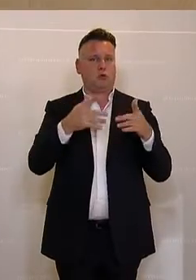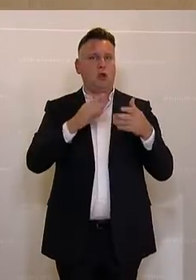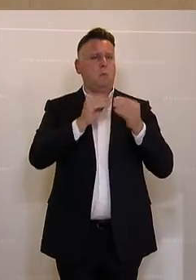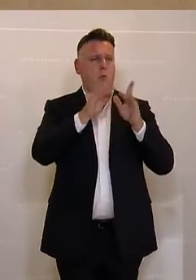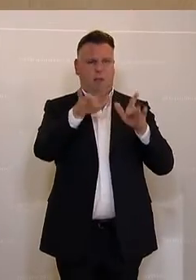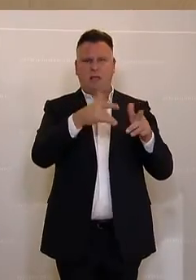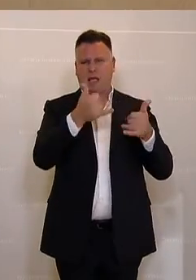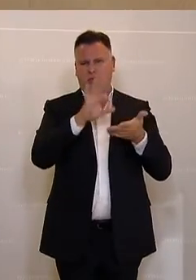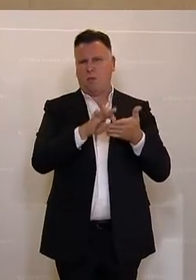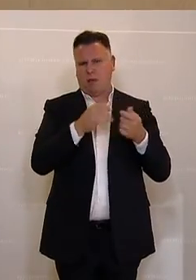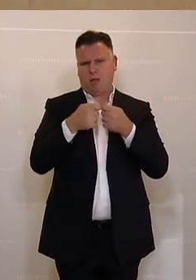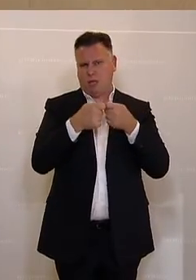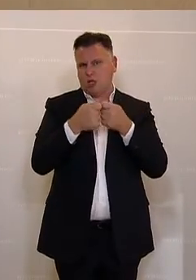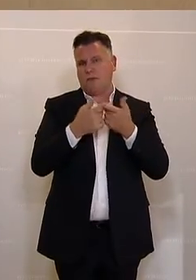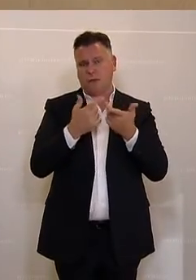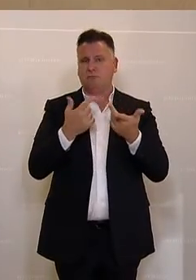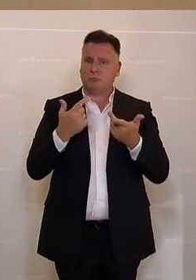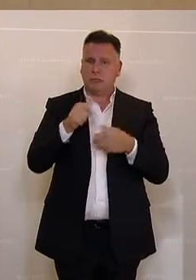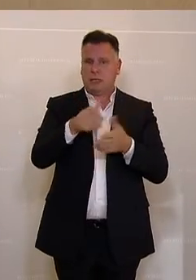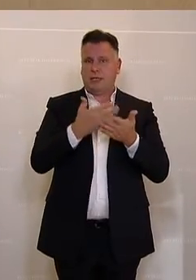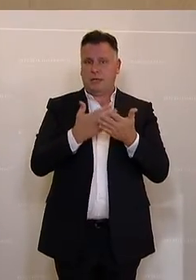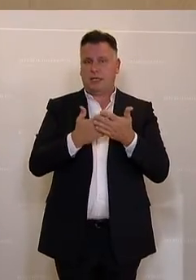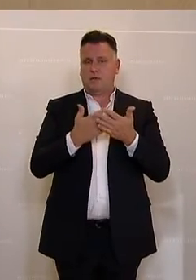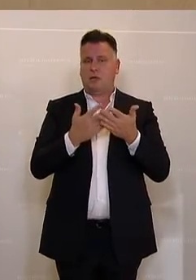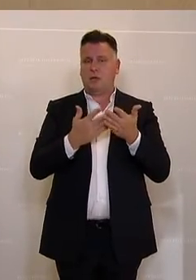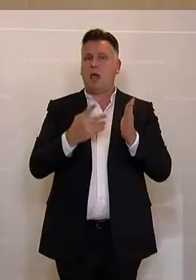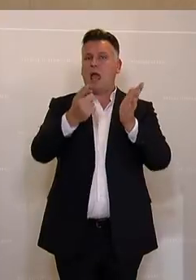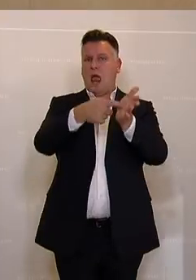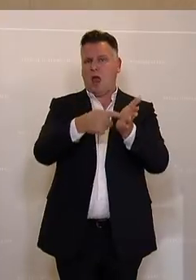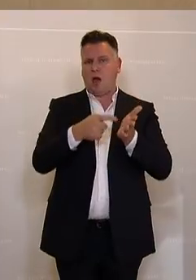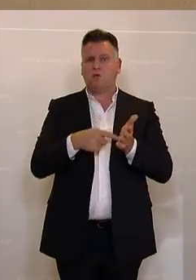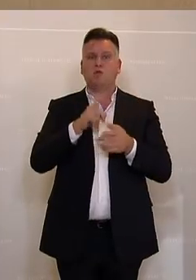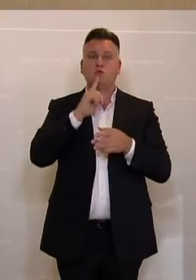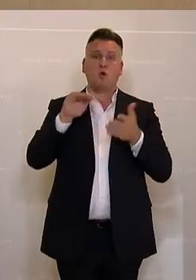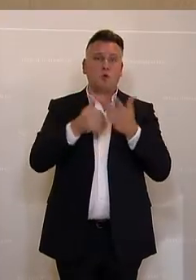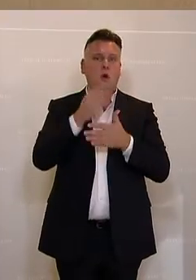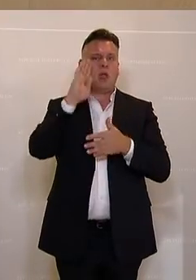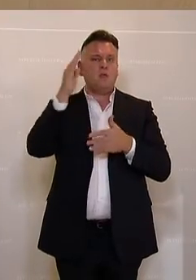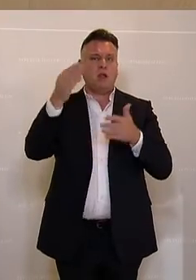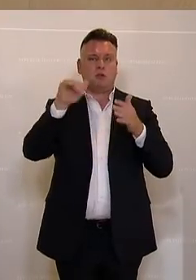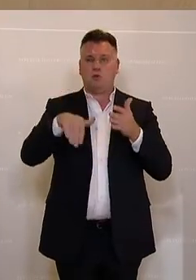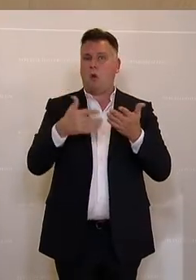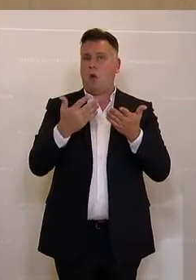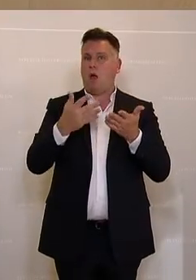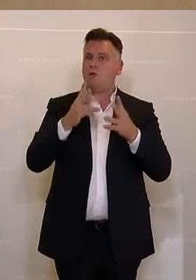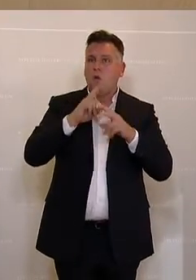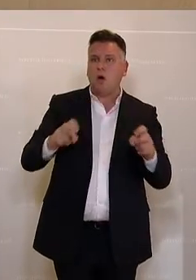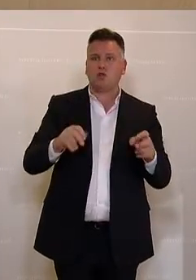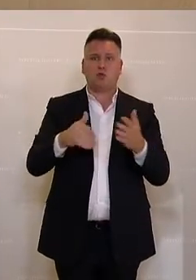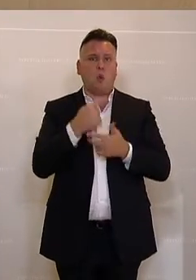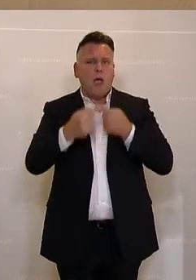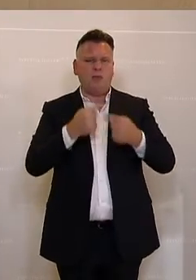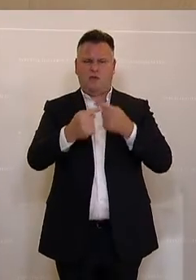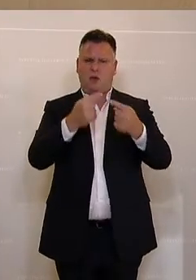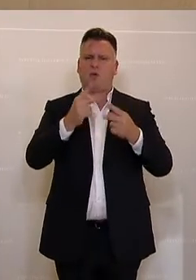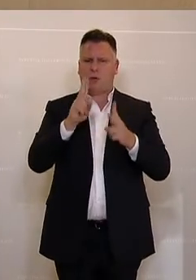wir haben, auch leisten. Und die gesellschaftlichen Herausforderungen eben nur über Innovation, über Forschung und Entwicklung auch zu